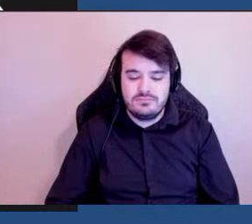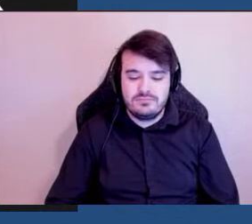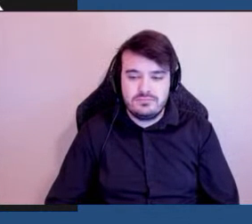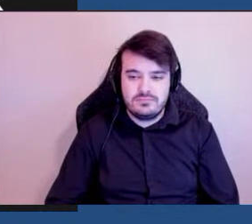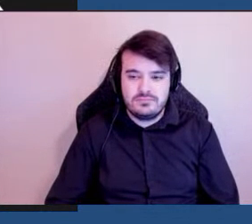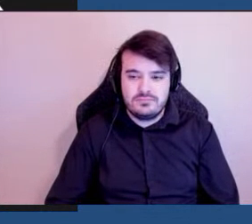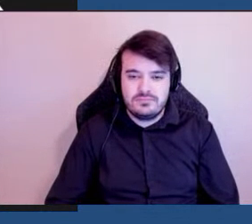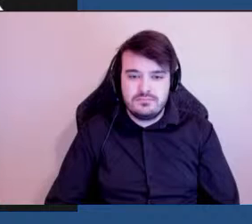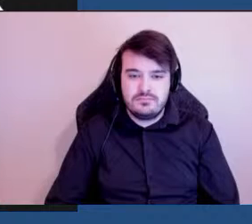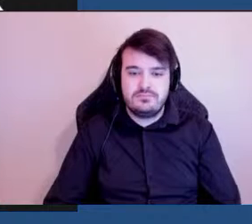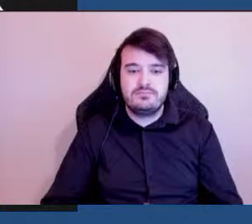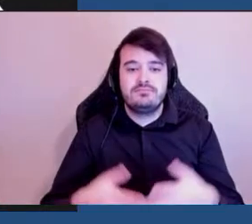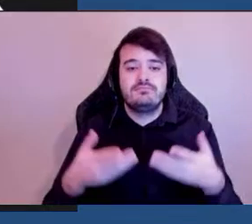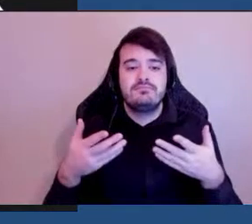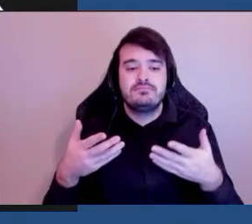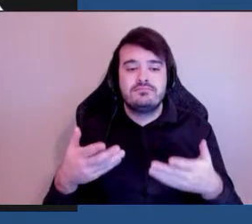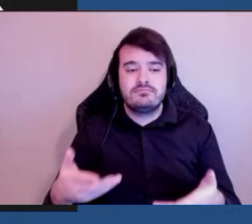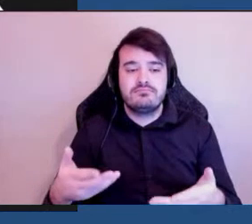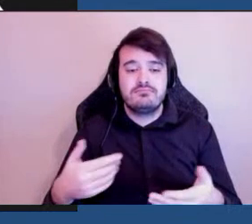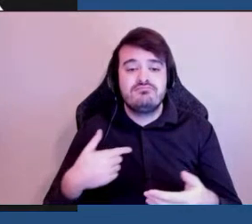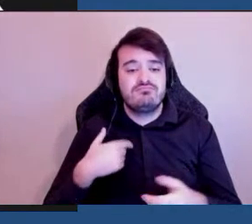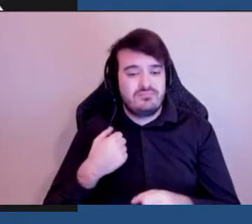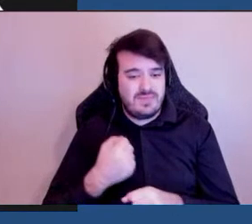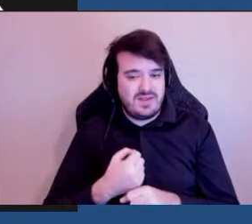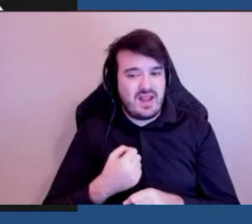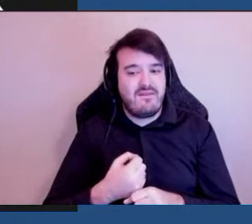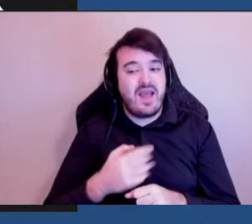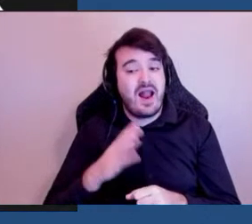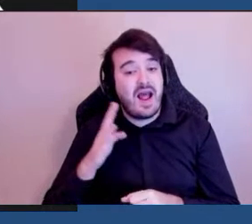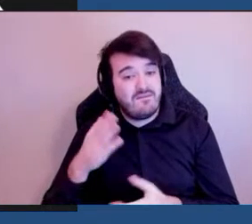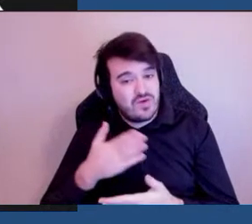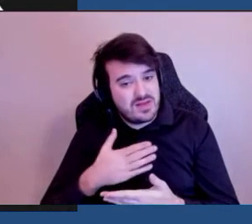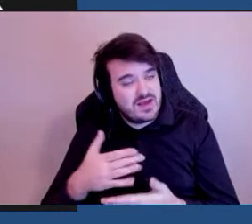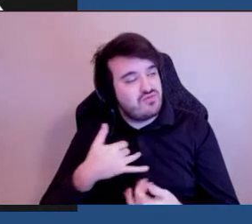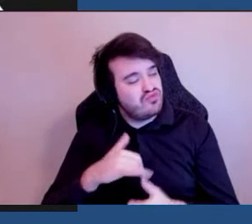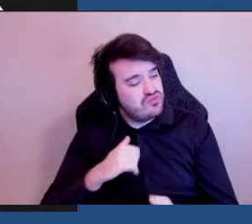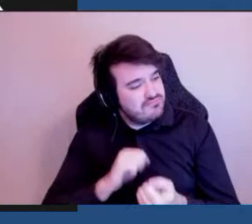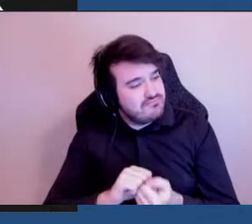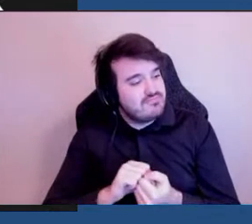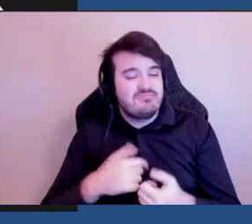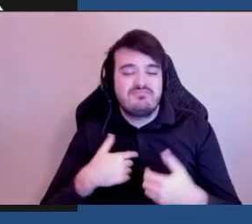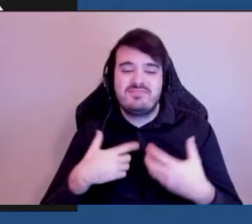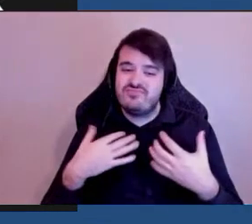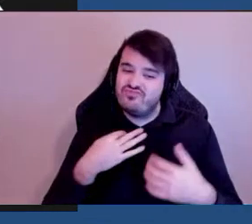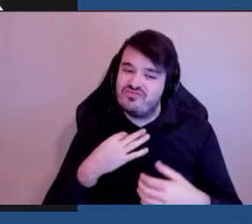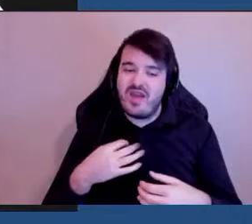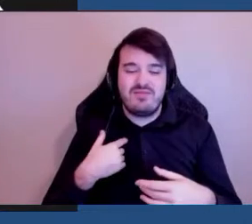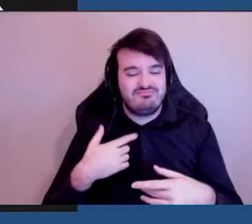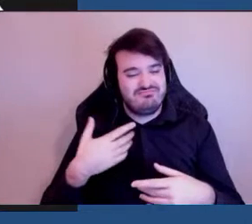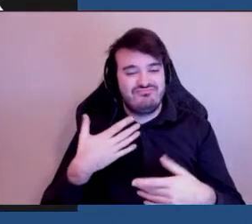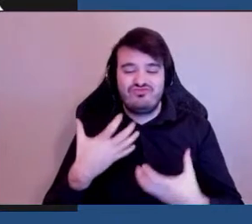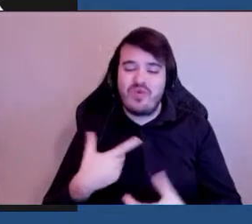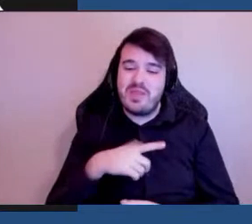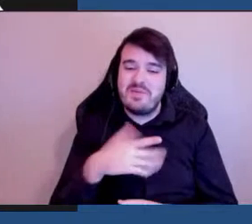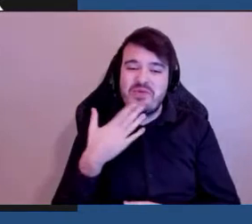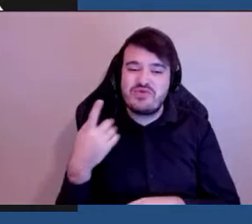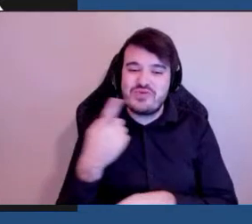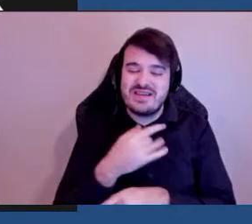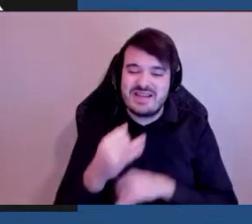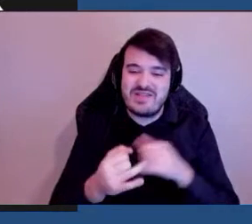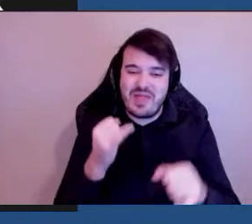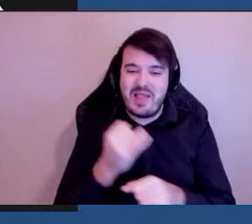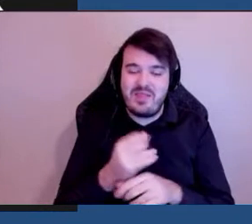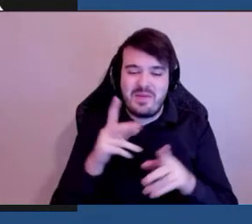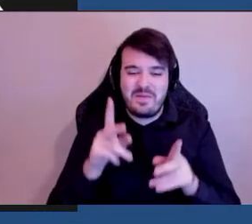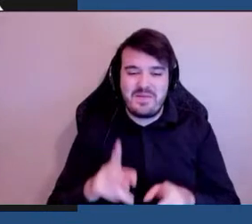alors j'ai très hâte de travailler avec eux à l'avenir et donc je vous souhaite une bonne journée internationale des